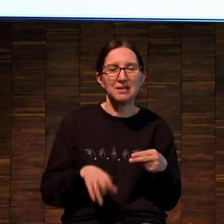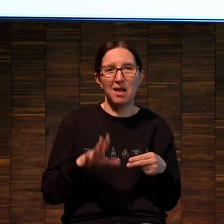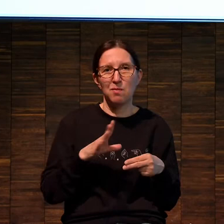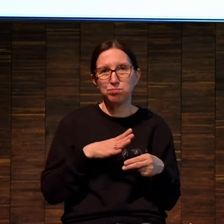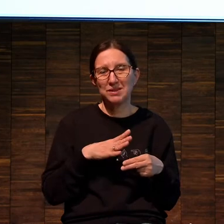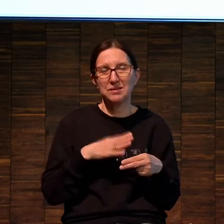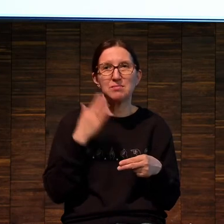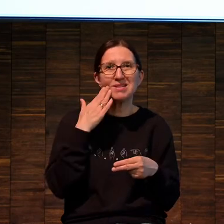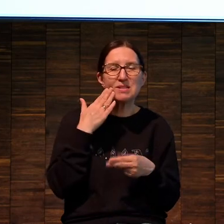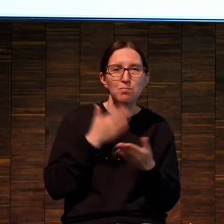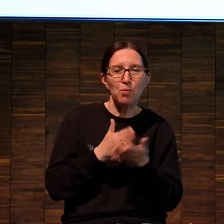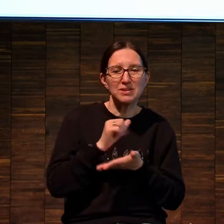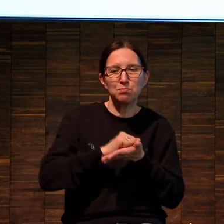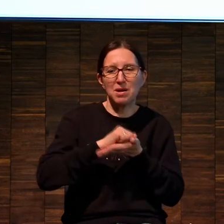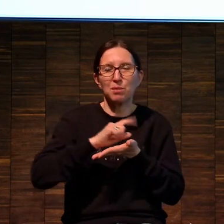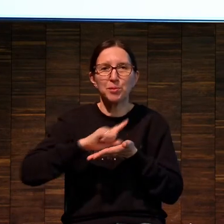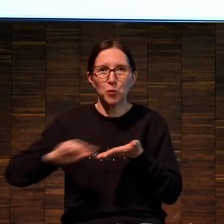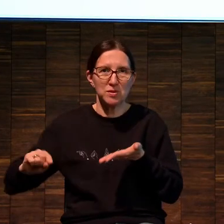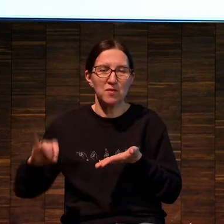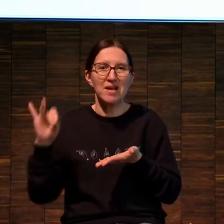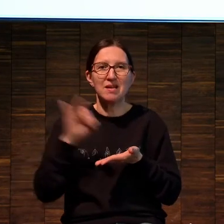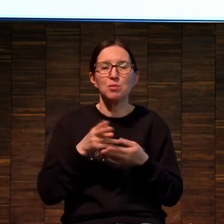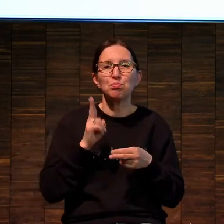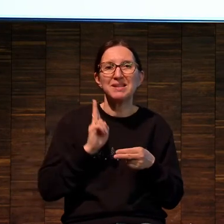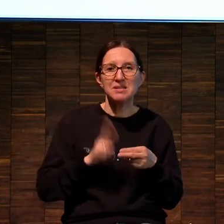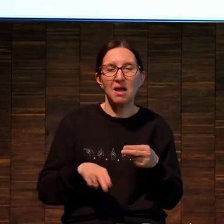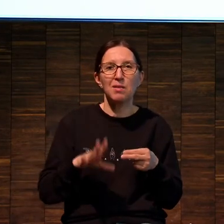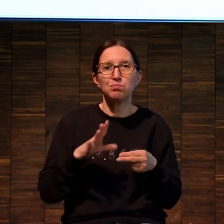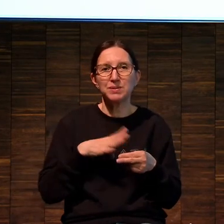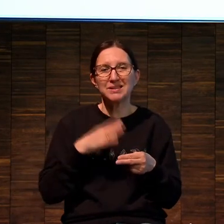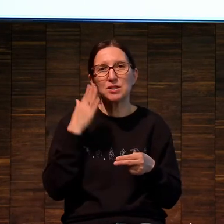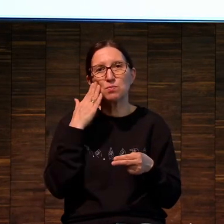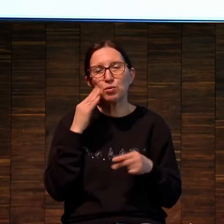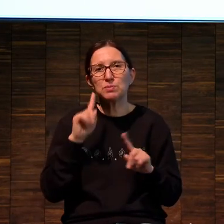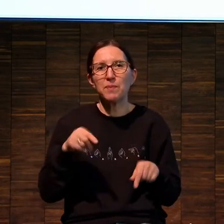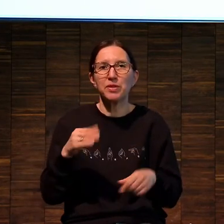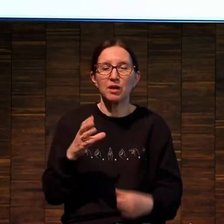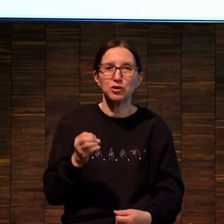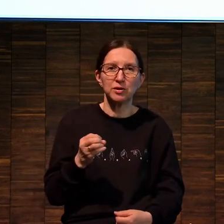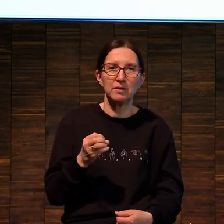способом репродуцирования и перестала быть способом даже